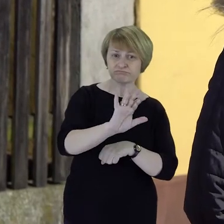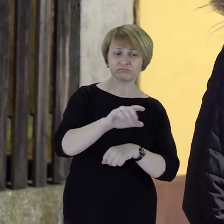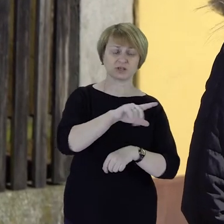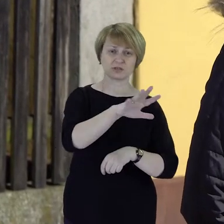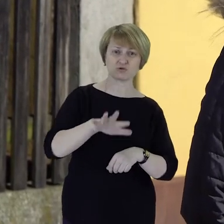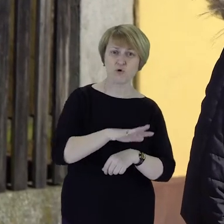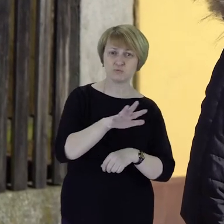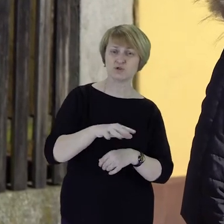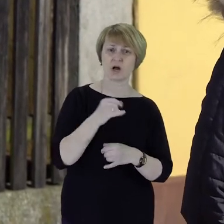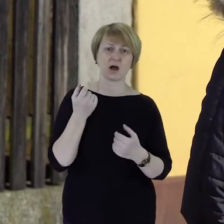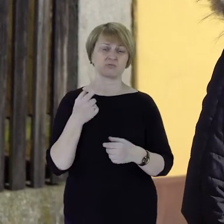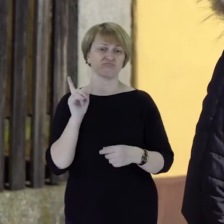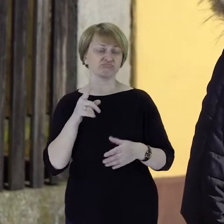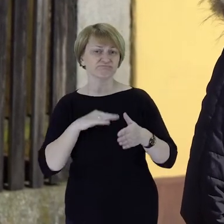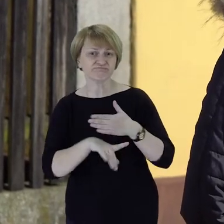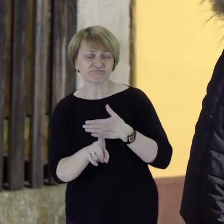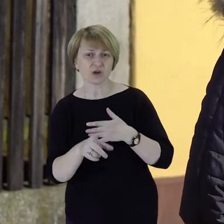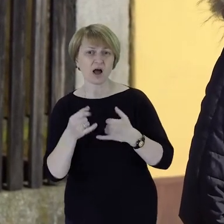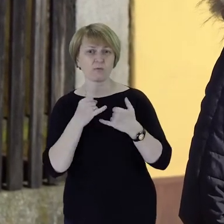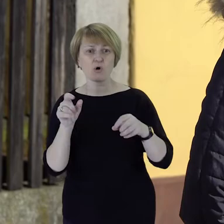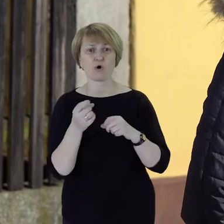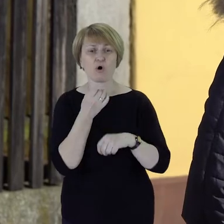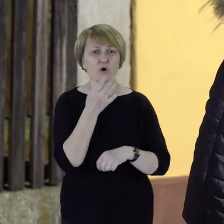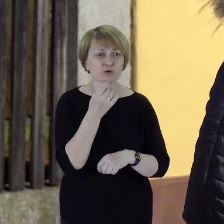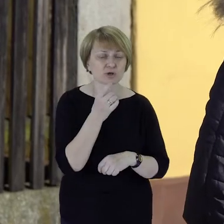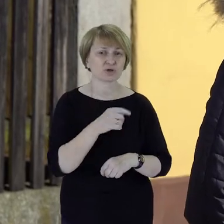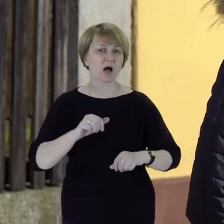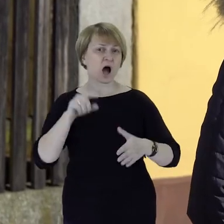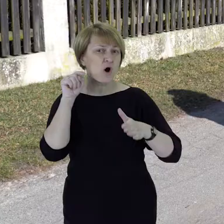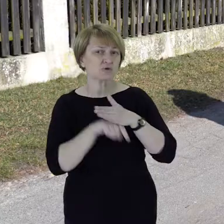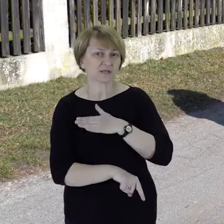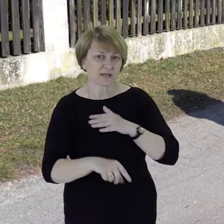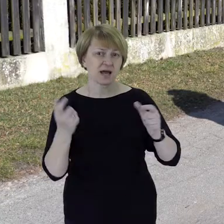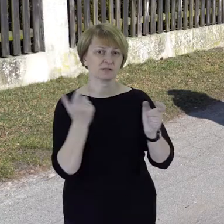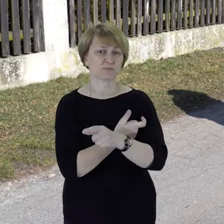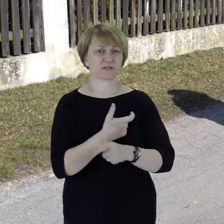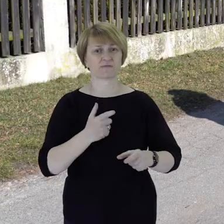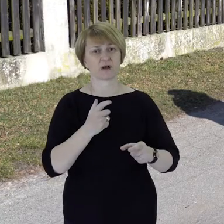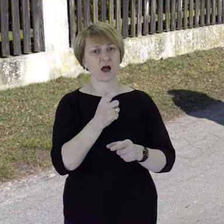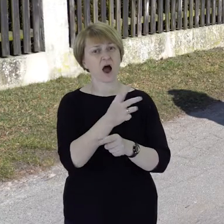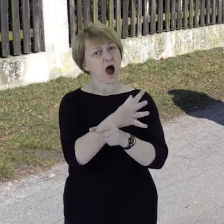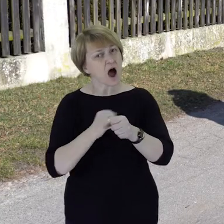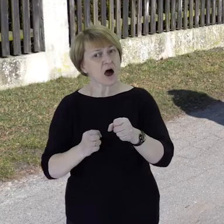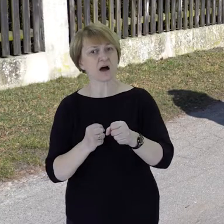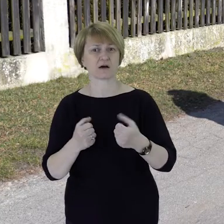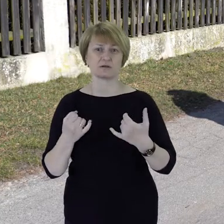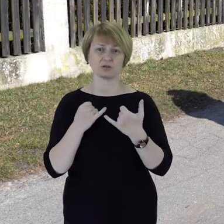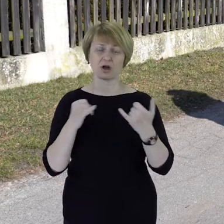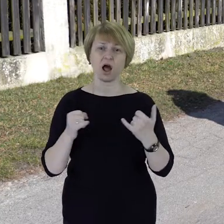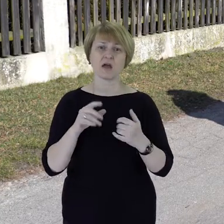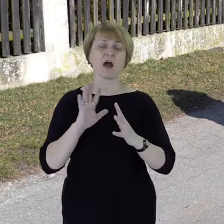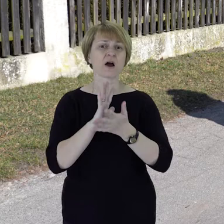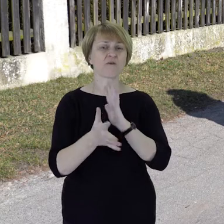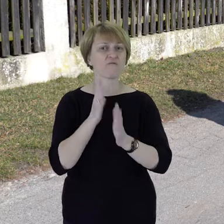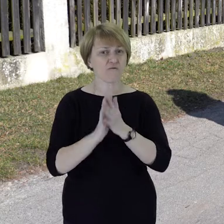terenu lub oskarżano o zdradę stanu, aresztowano, a kiedy już w ogóle